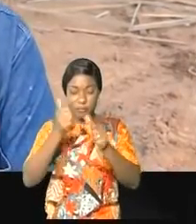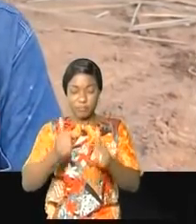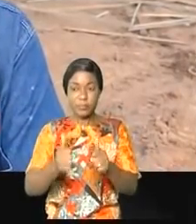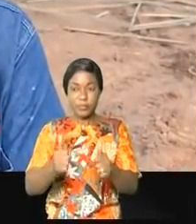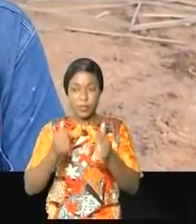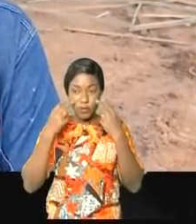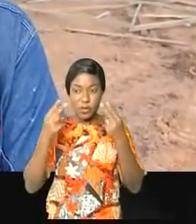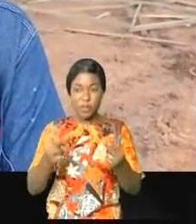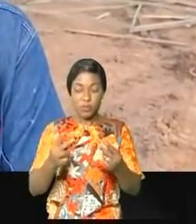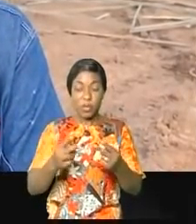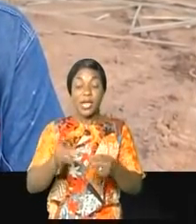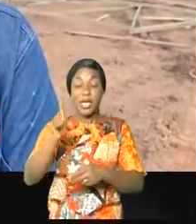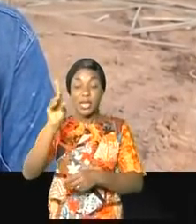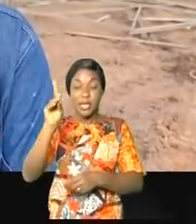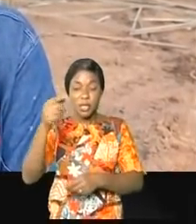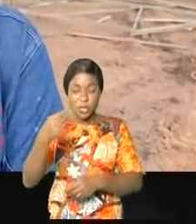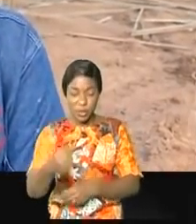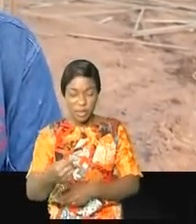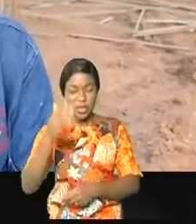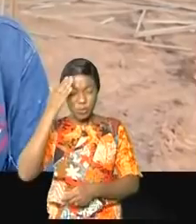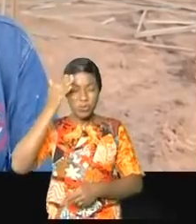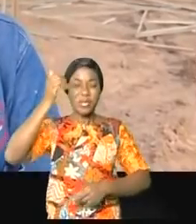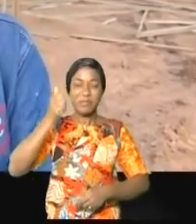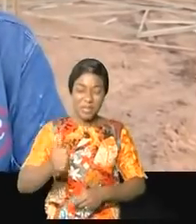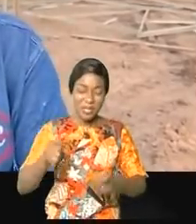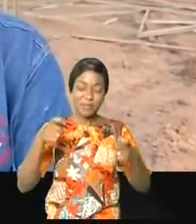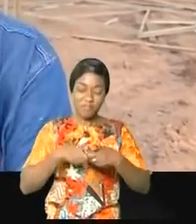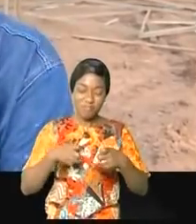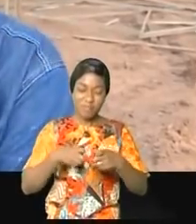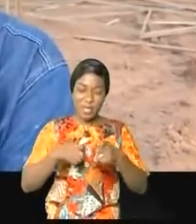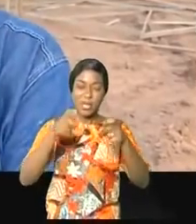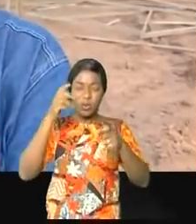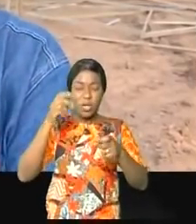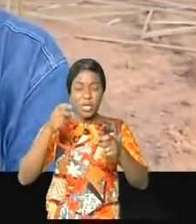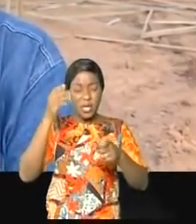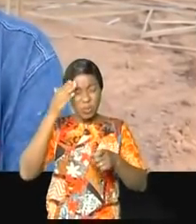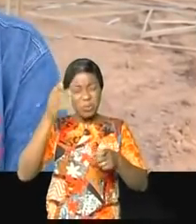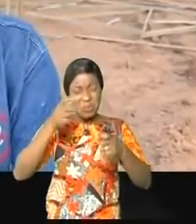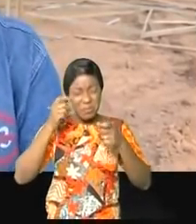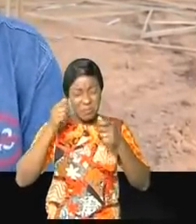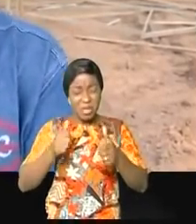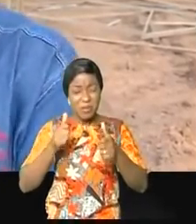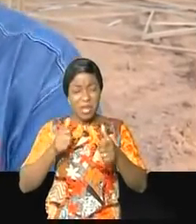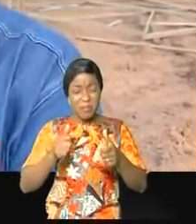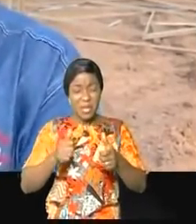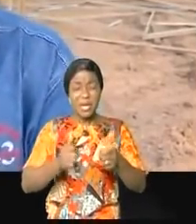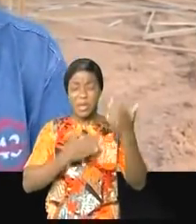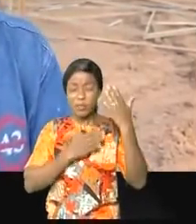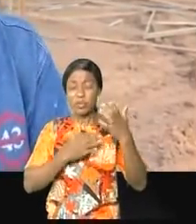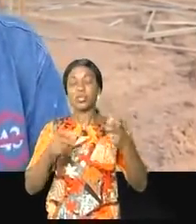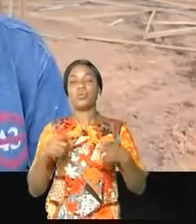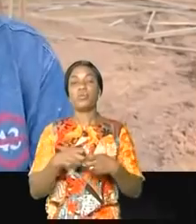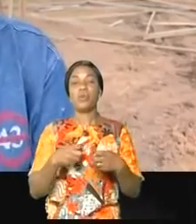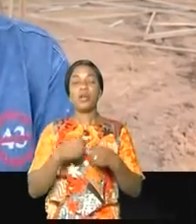Voilà pourquoi le DG, qui connaît bien la Snell, qui connaît l'impact de ces désagréments